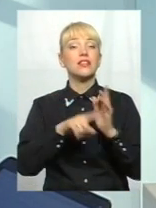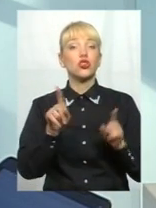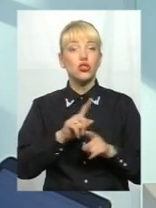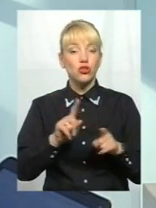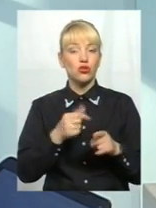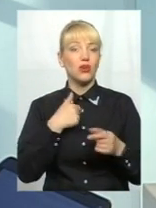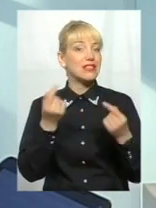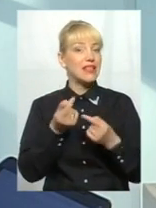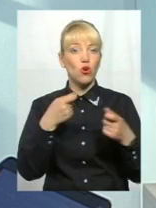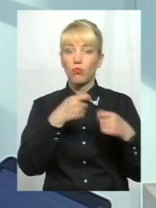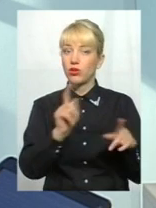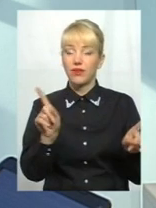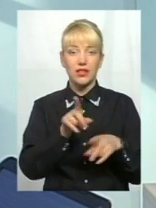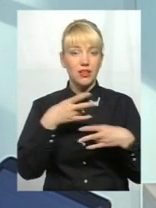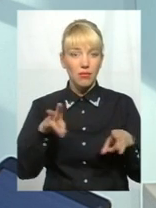і таке інше.